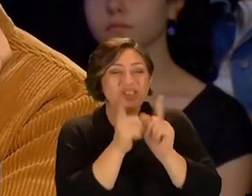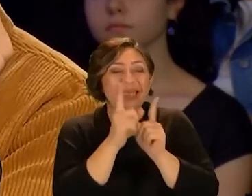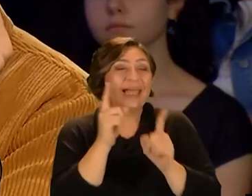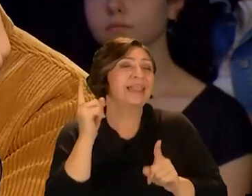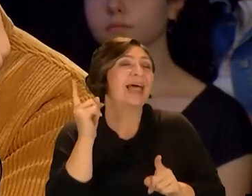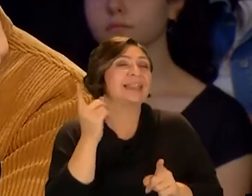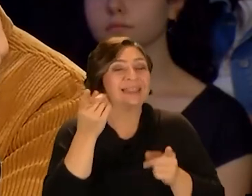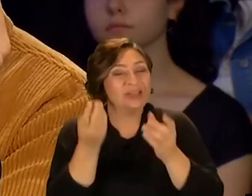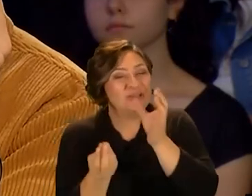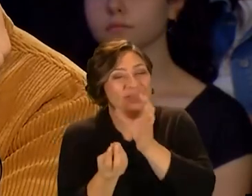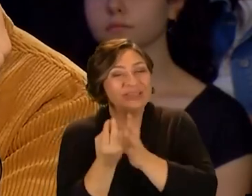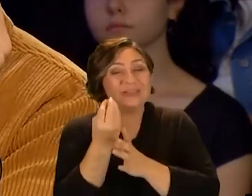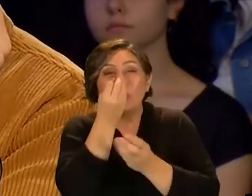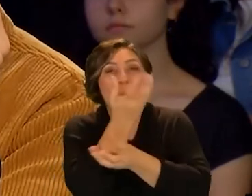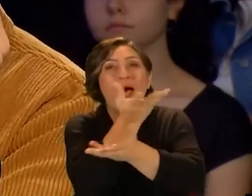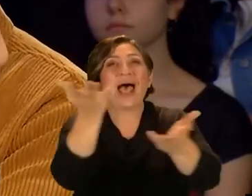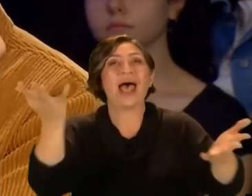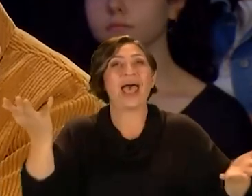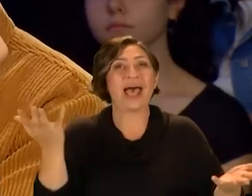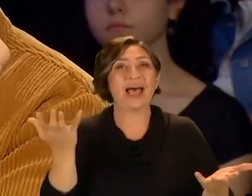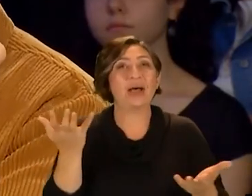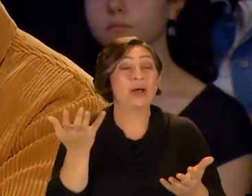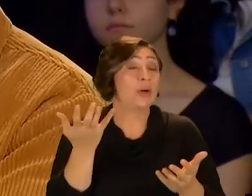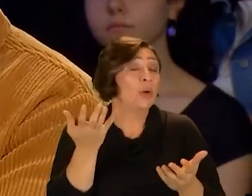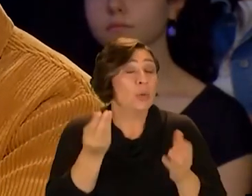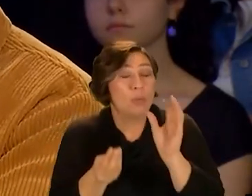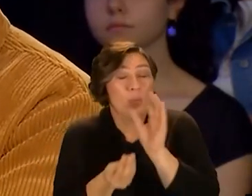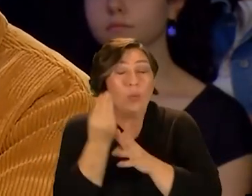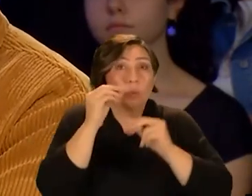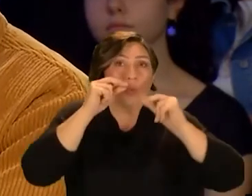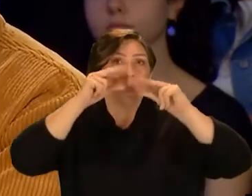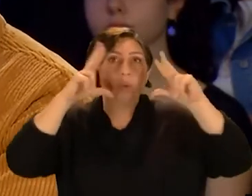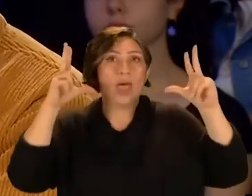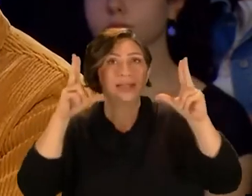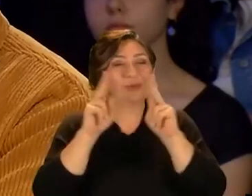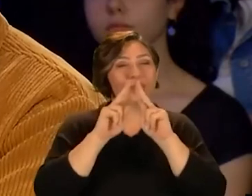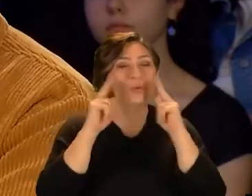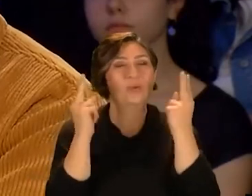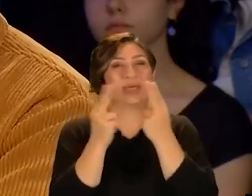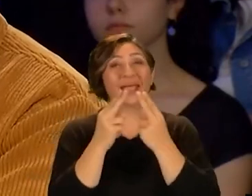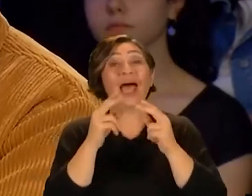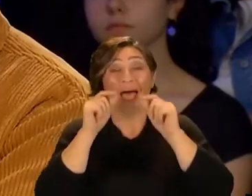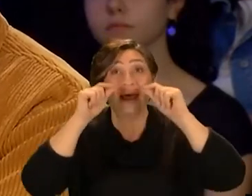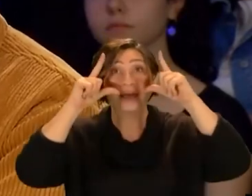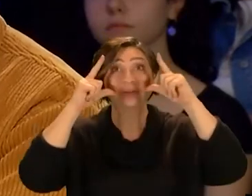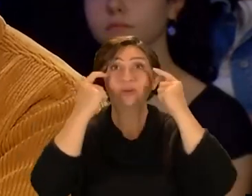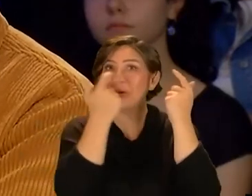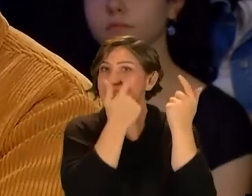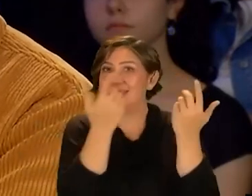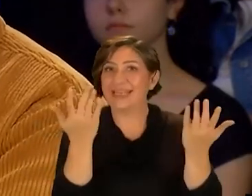çimgeneden Doğaya Uyandı Dünya Aç hadi